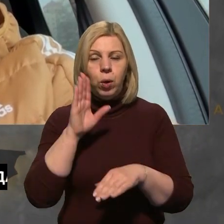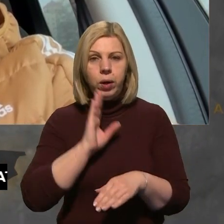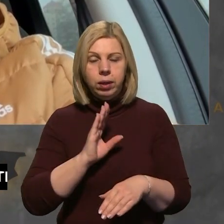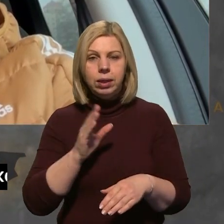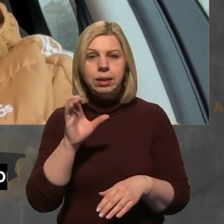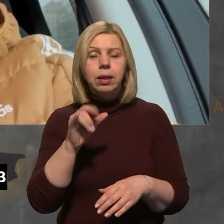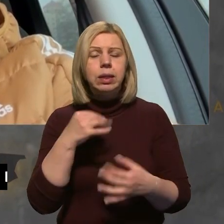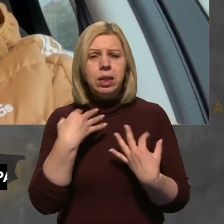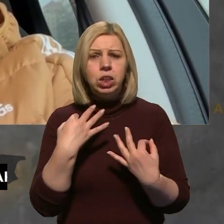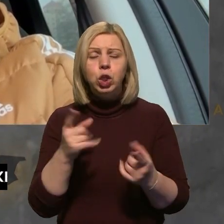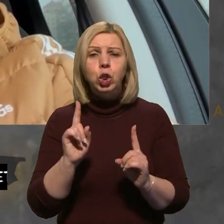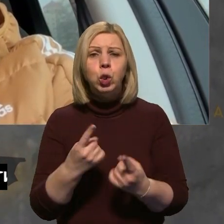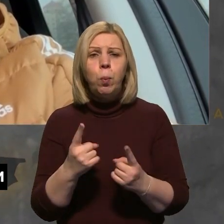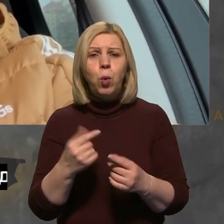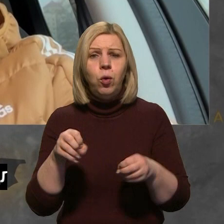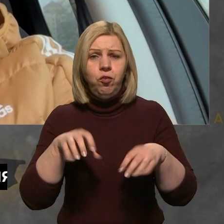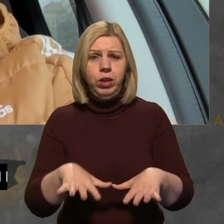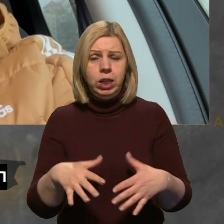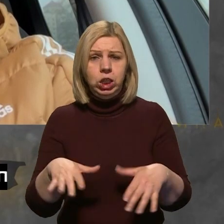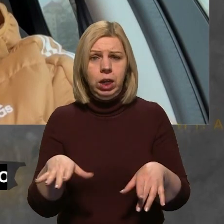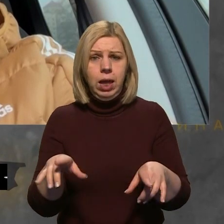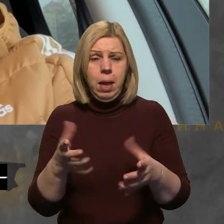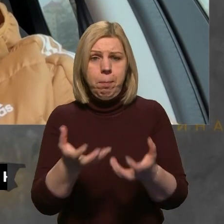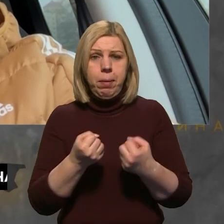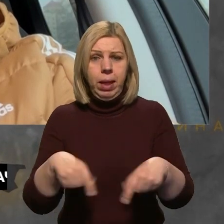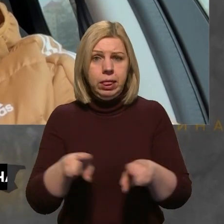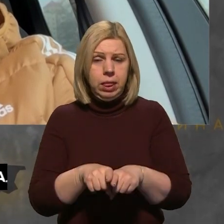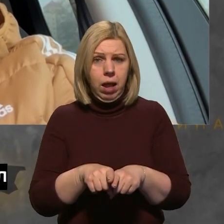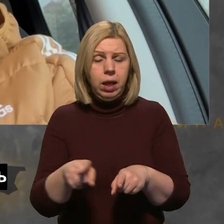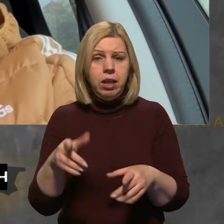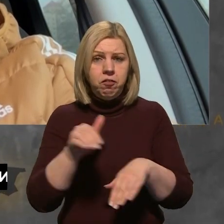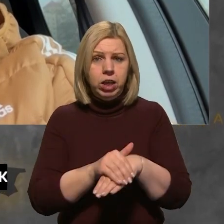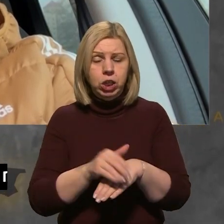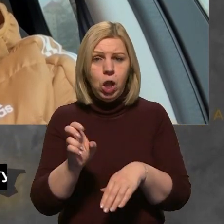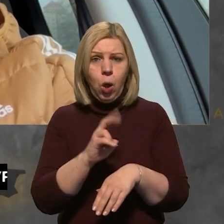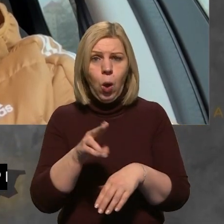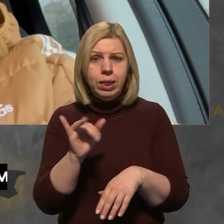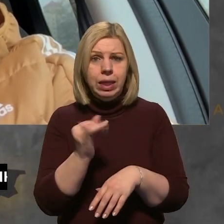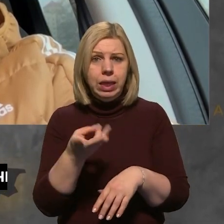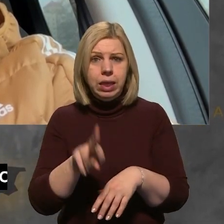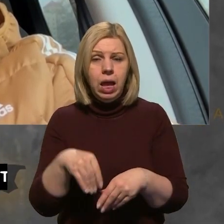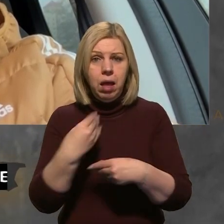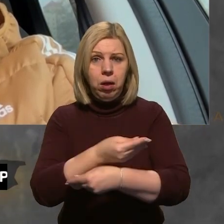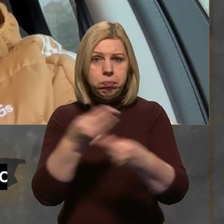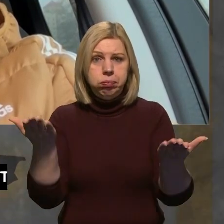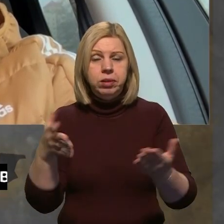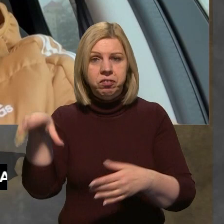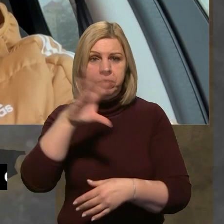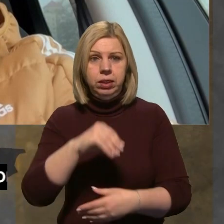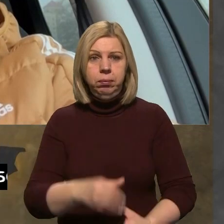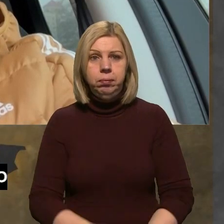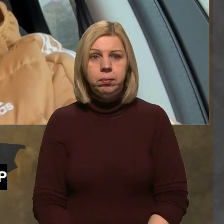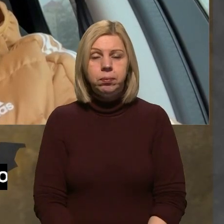Мстислав, скажі, будь ласка, чому ви вирішили приймати таке рішення і фактично код дії дати всім?